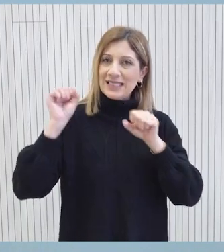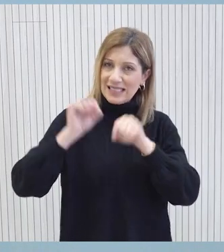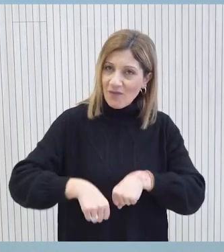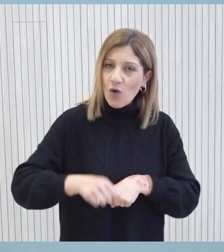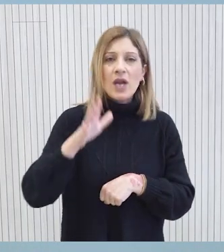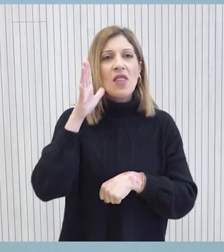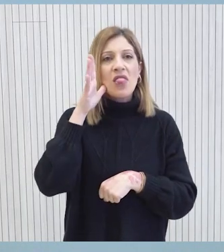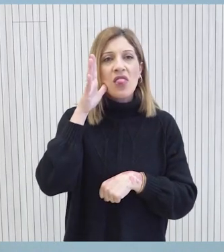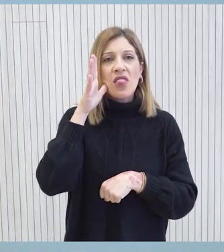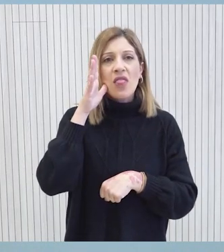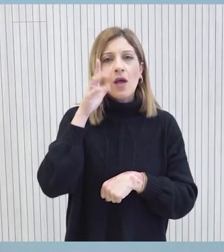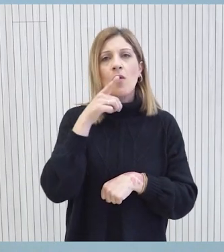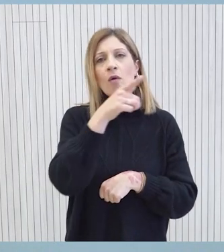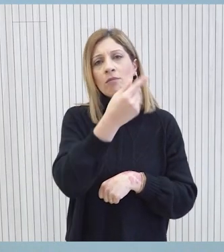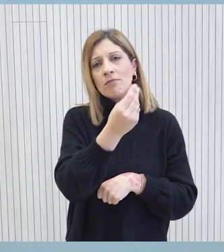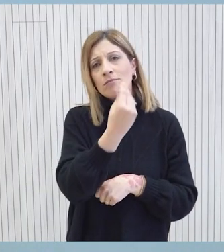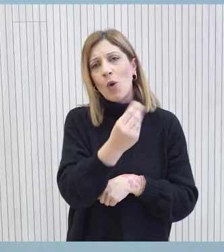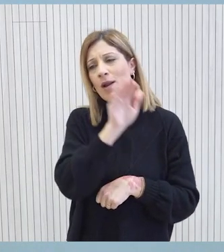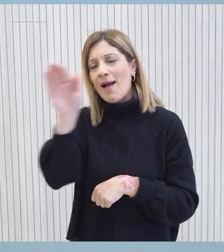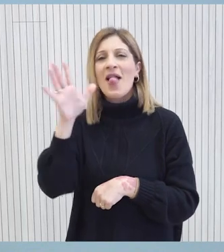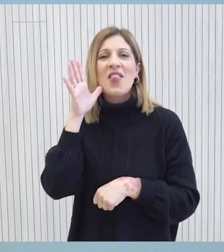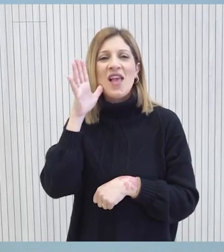Θα πρέπει απευθύνεται αυτή η ερώτηση στο Δίκο.